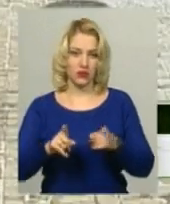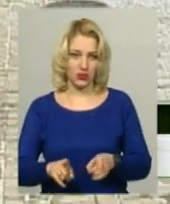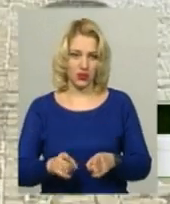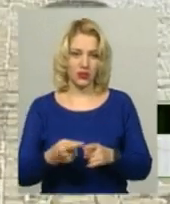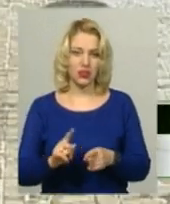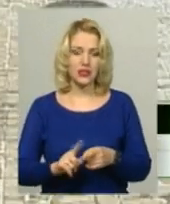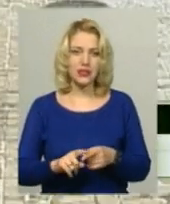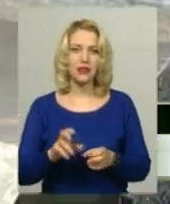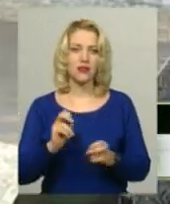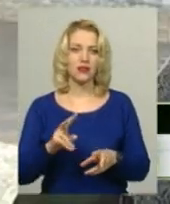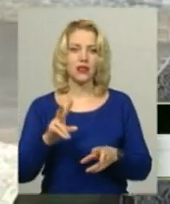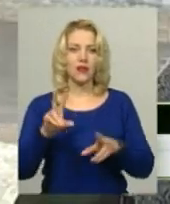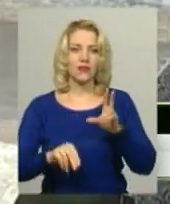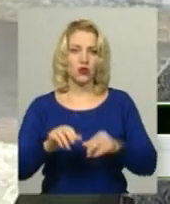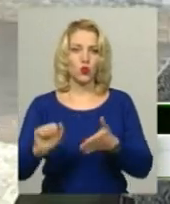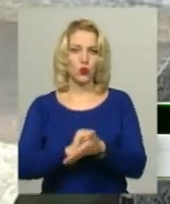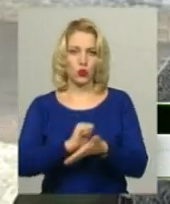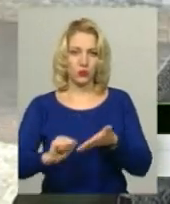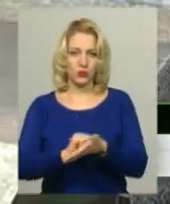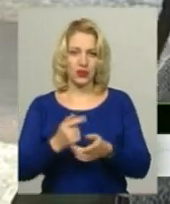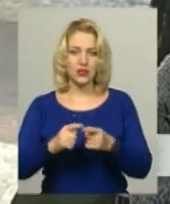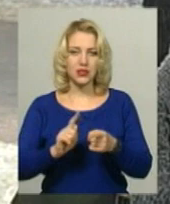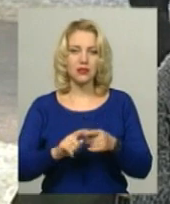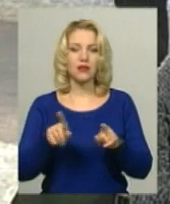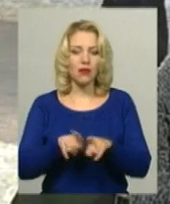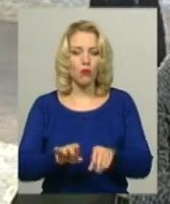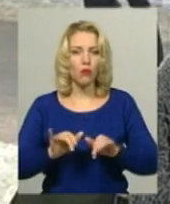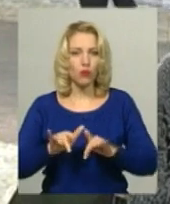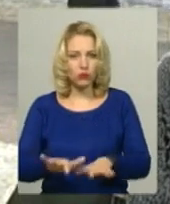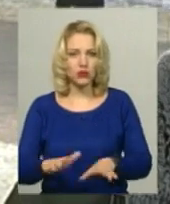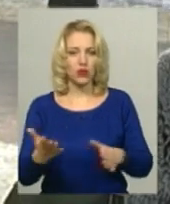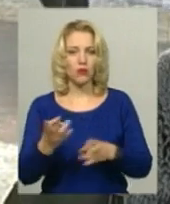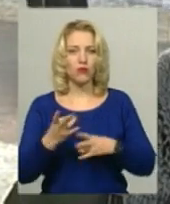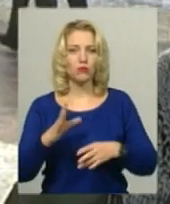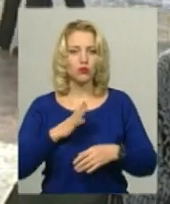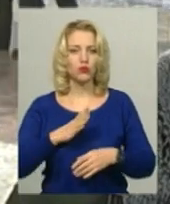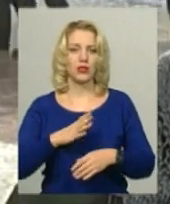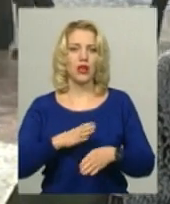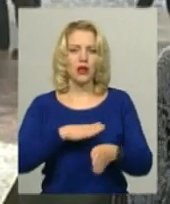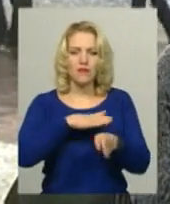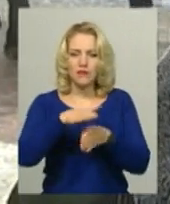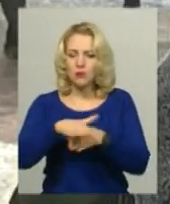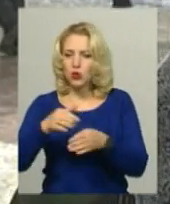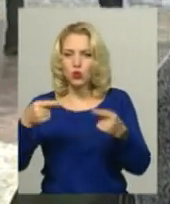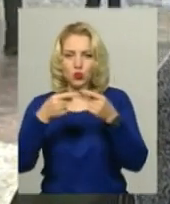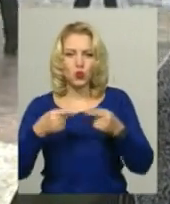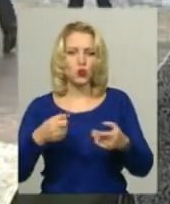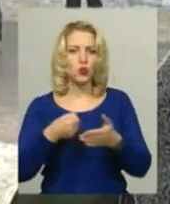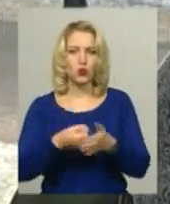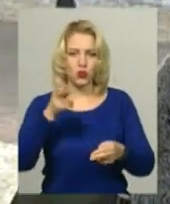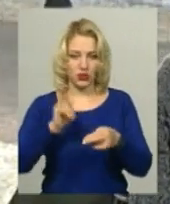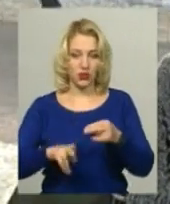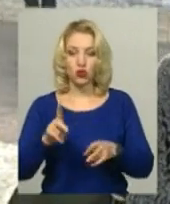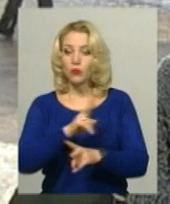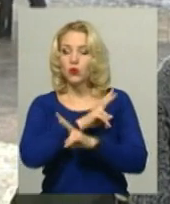діловодство, так, канонічна така процедура, яка повинна бути витримана до кінця. Щоб ні у кого не було ніяких